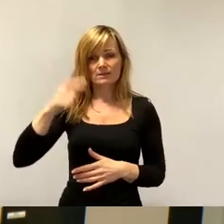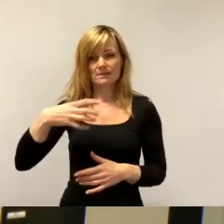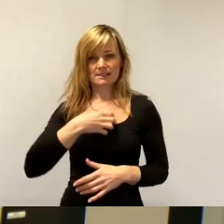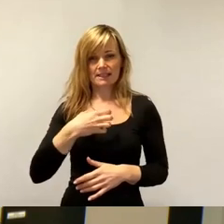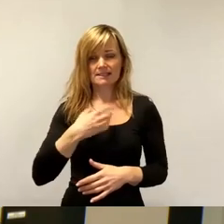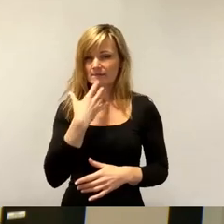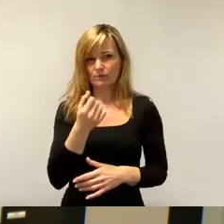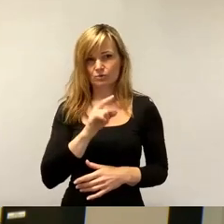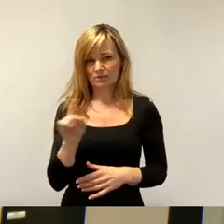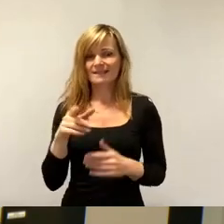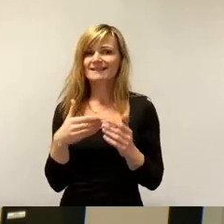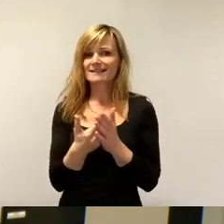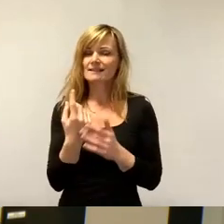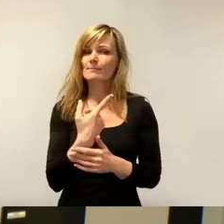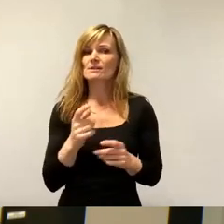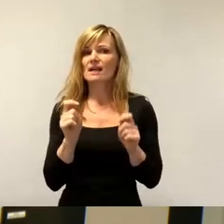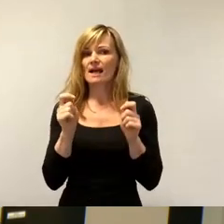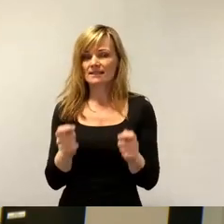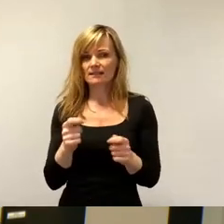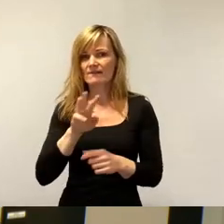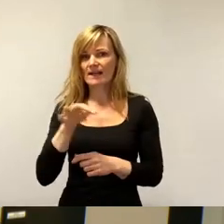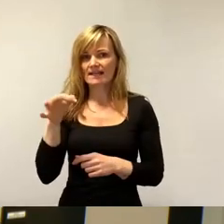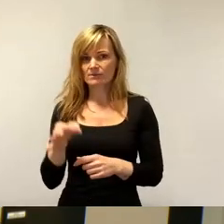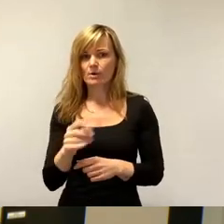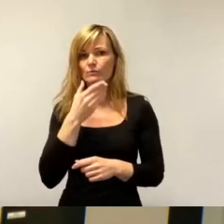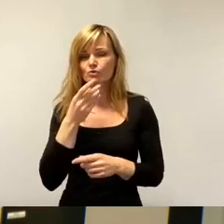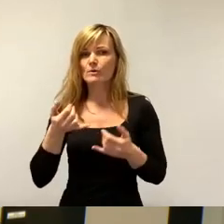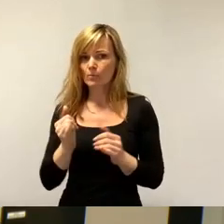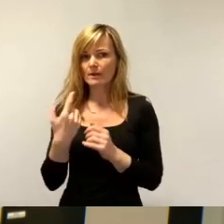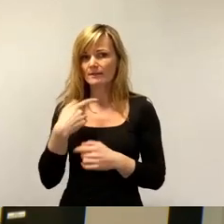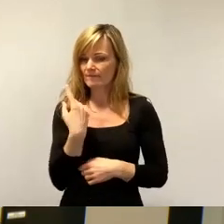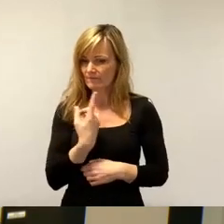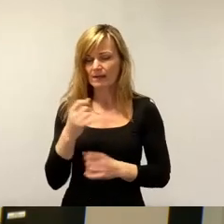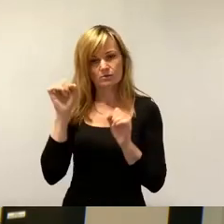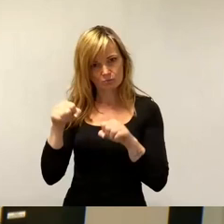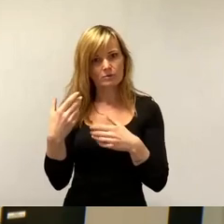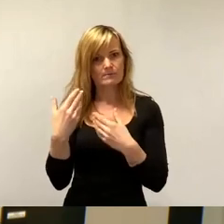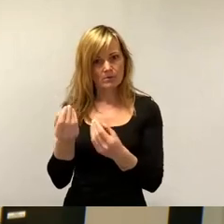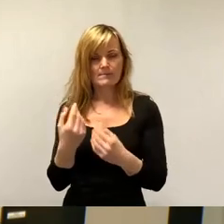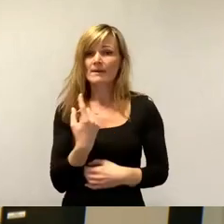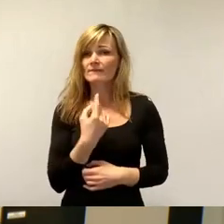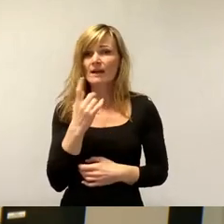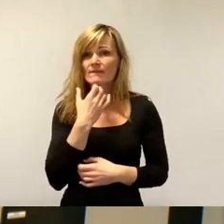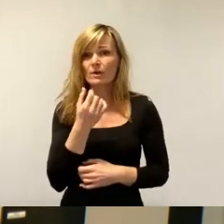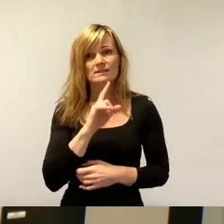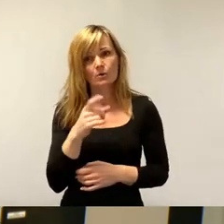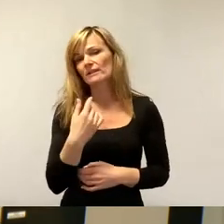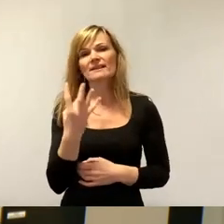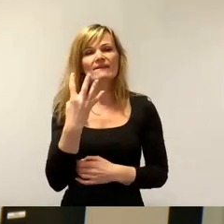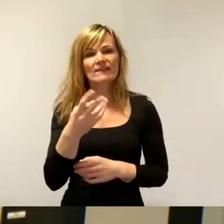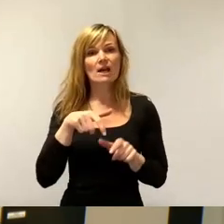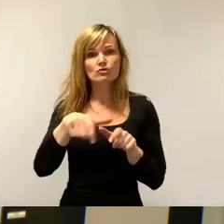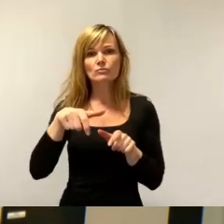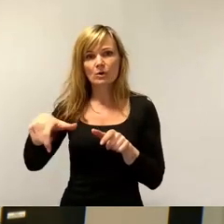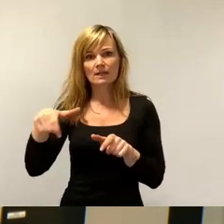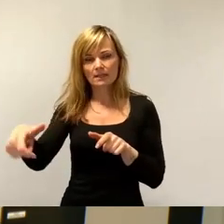dazu in Weichsdorf und Schönborn auch Zustimmung bekommen. Was sie auch nicht wollten, ist ein vierspuriger Ausbau der Königsbrücker Straße